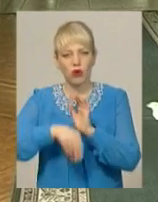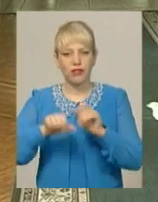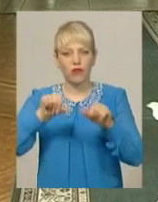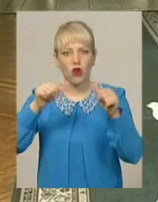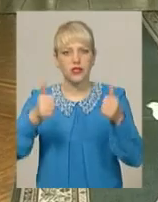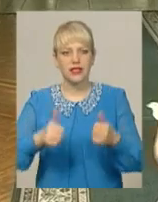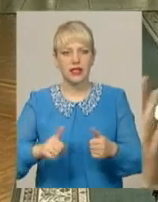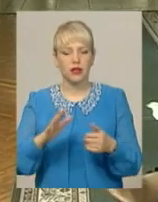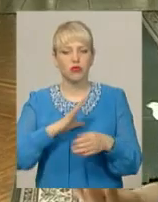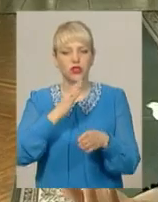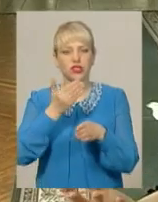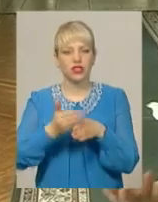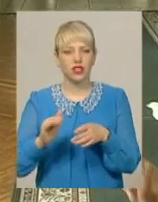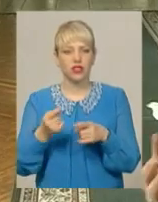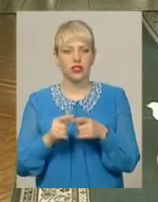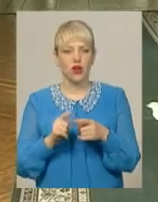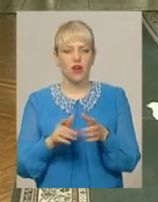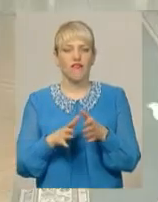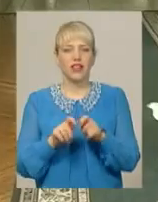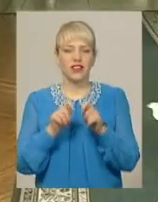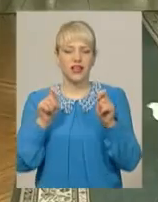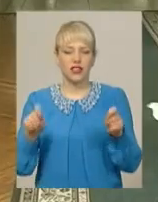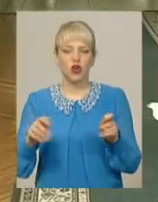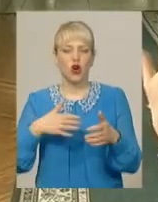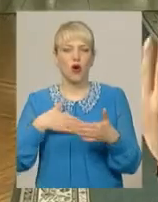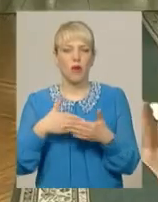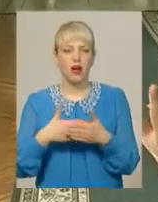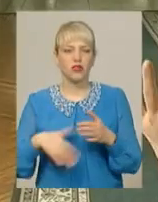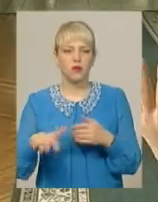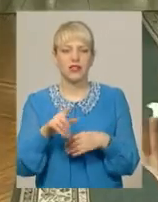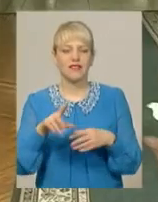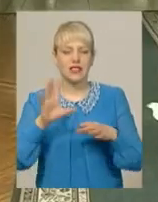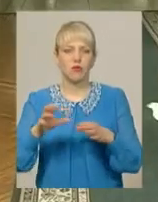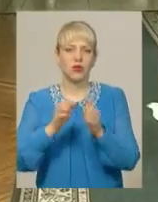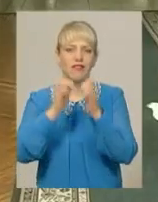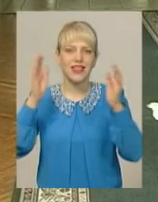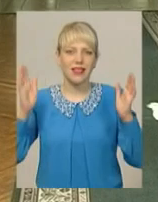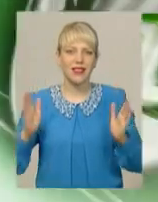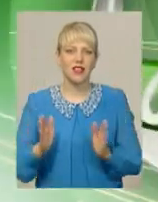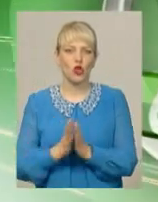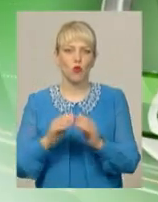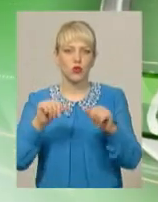частиною цього відкритого громадського простору. Це все буде в єдиному стилі.